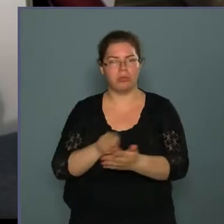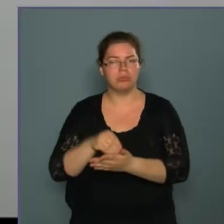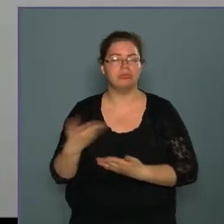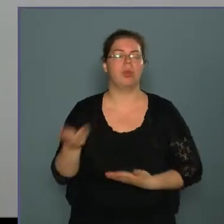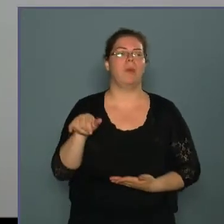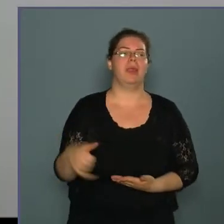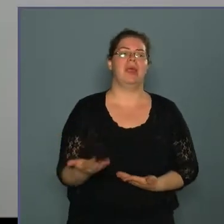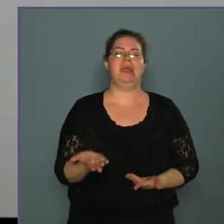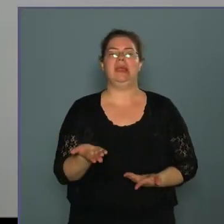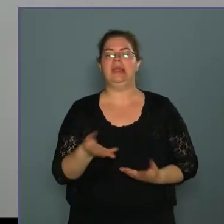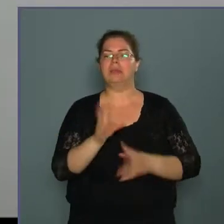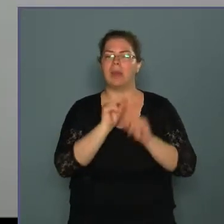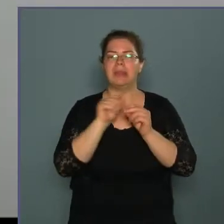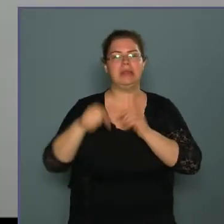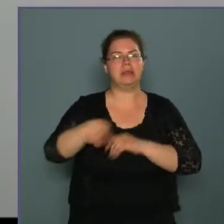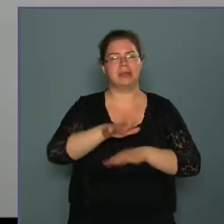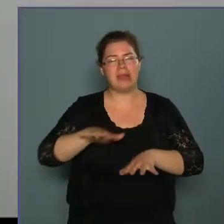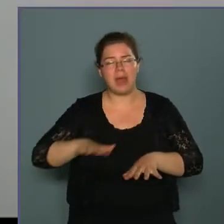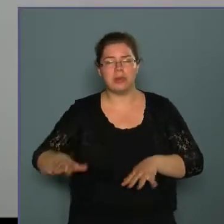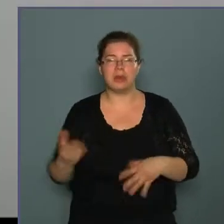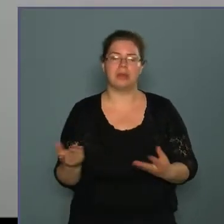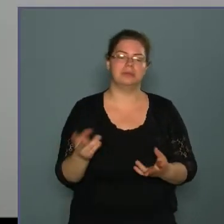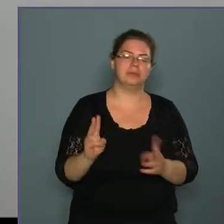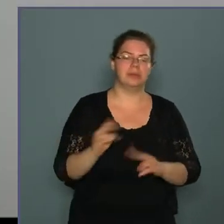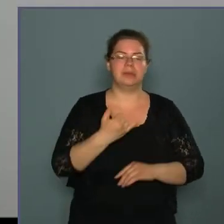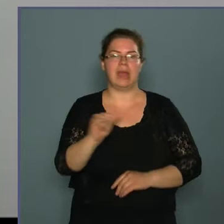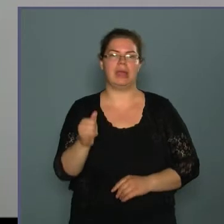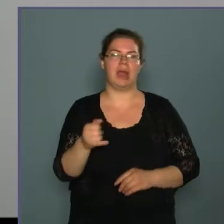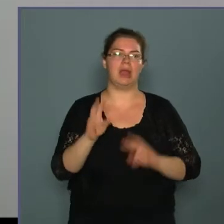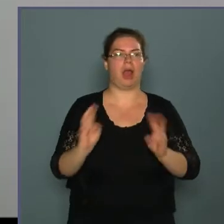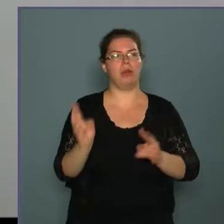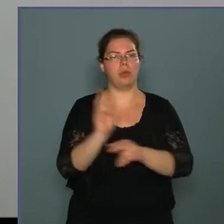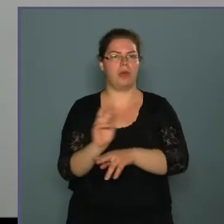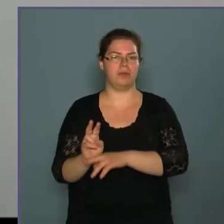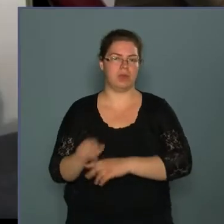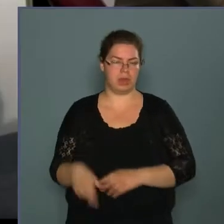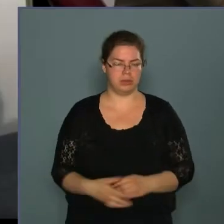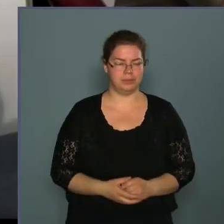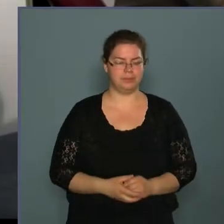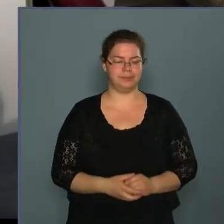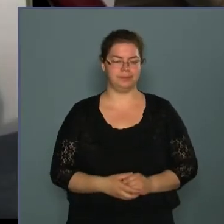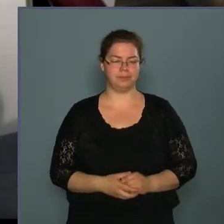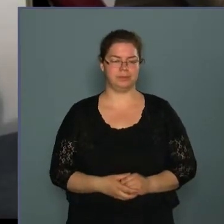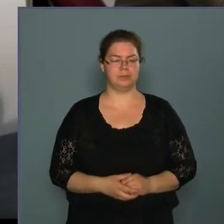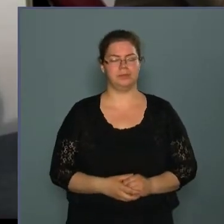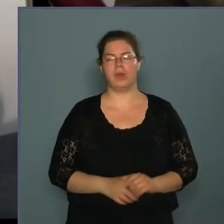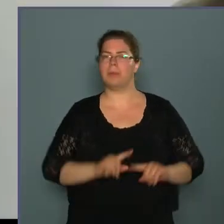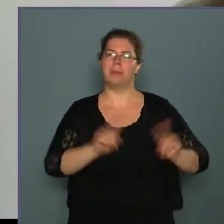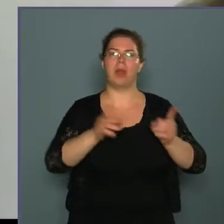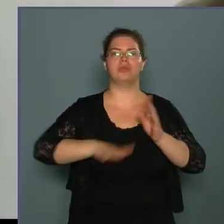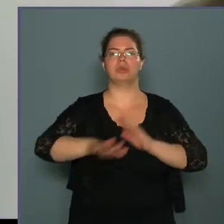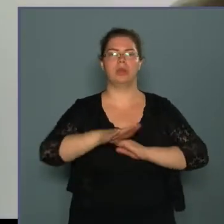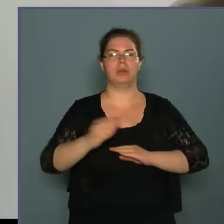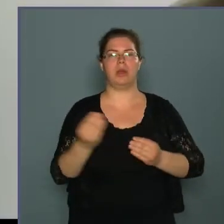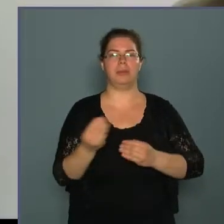átbeszélgetni azokat a területeket, ahol ki mindenkinek az odafigyelésére szükség van. Egy másik terület,